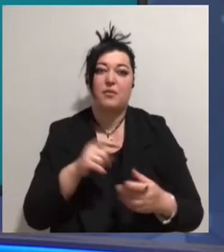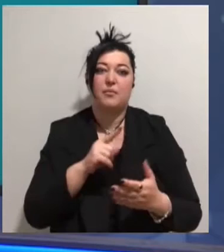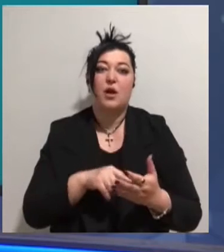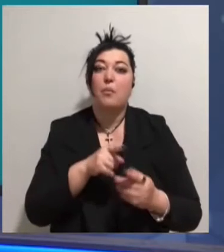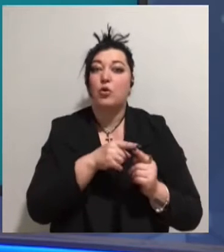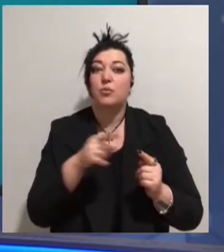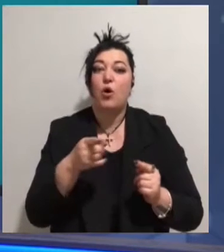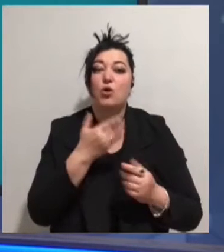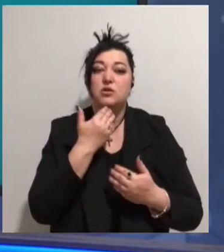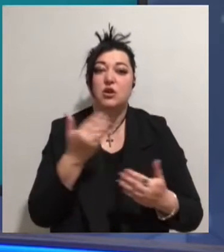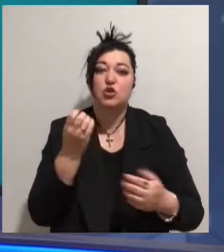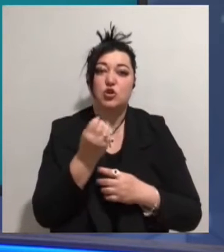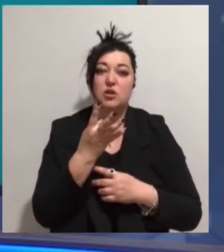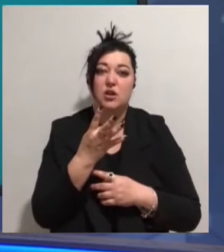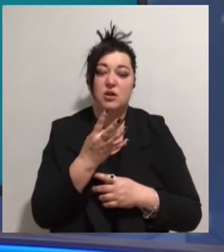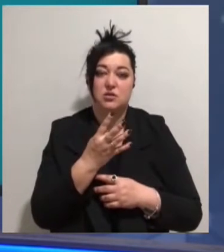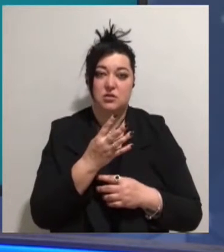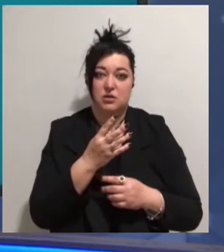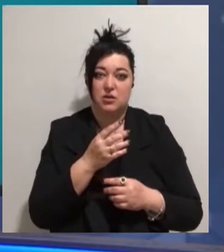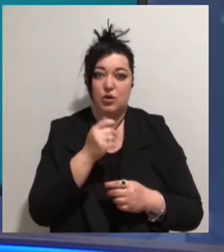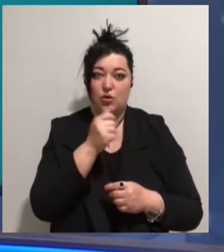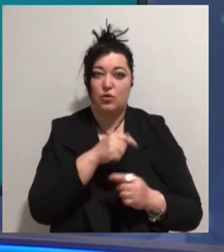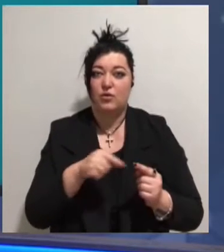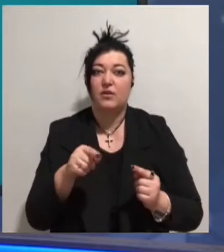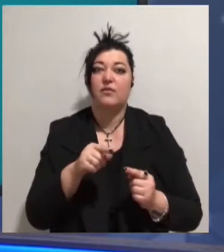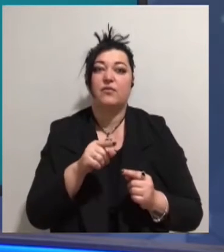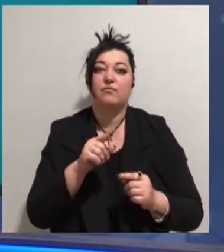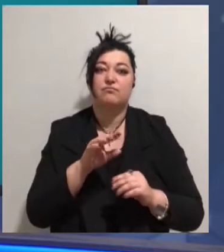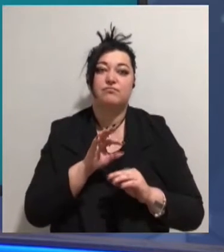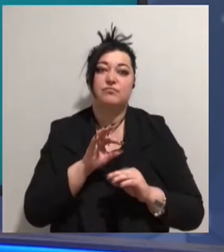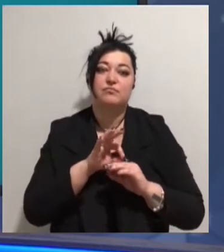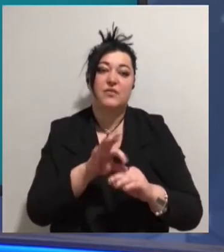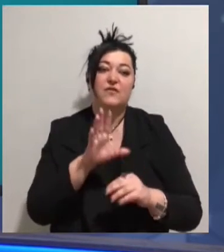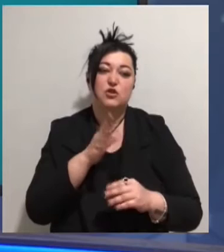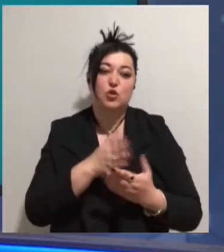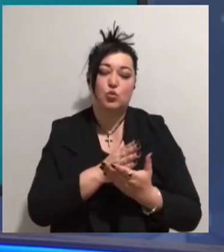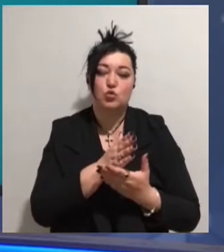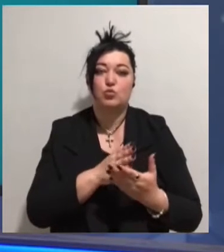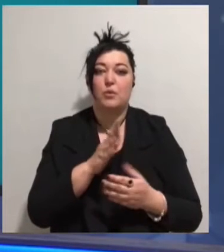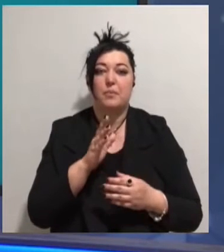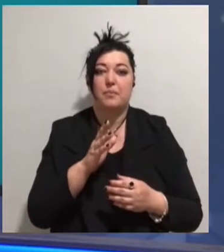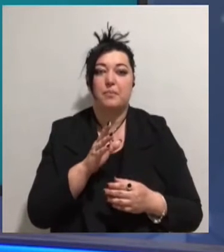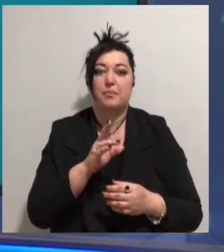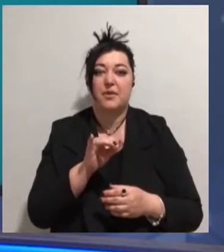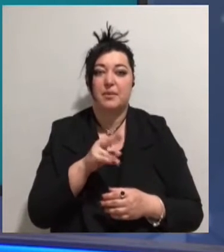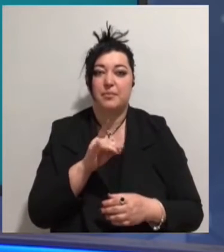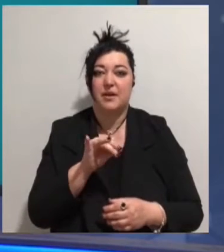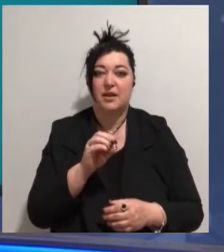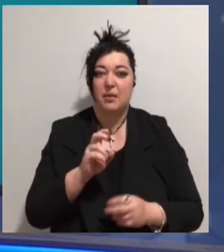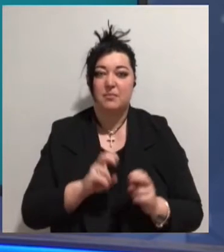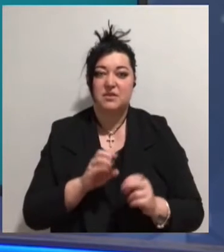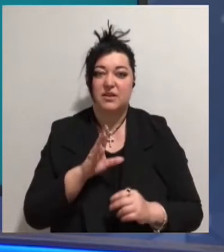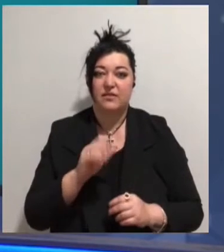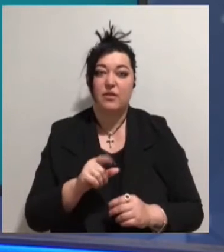14 років очолював юридичну та договірну служби підприємства. Зазначимо, Олексій Гончарук також повідомив, що